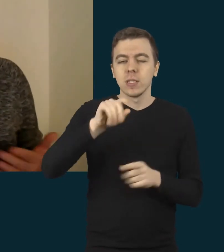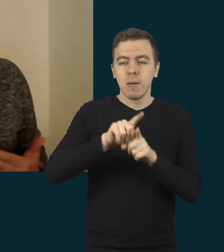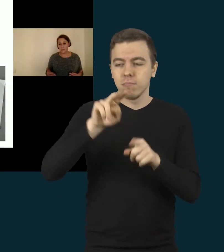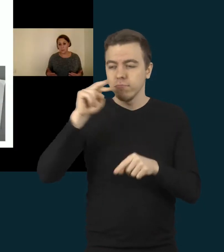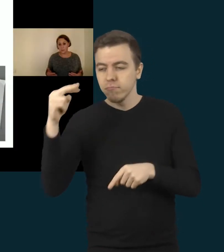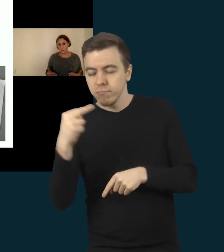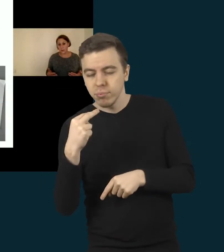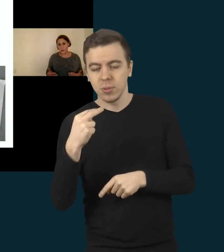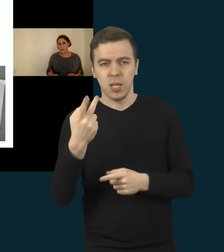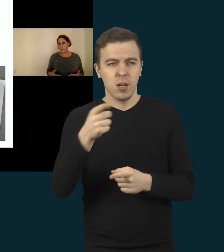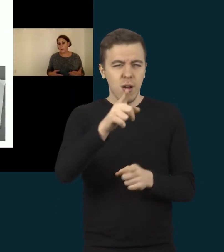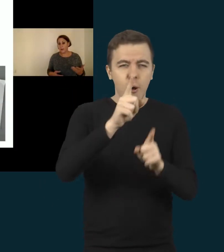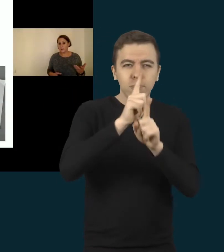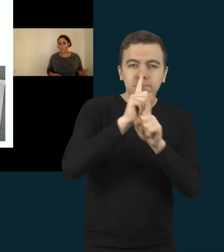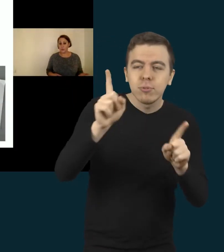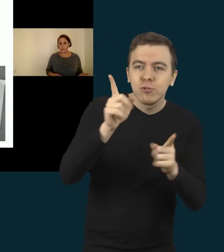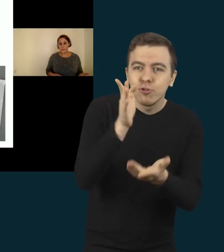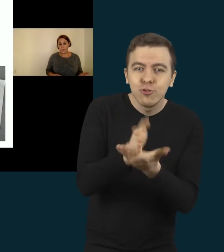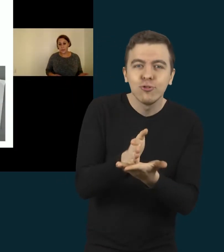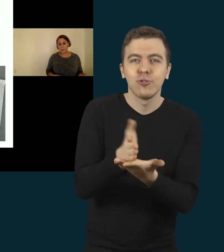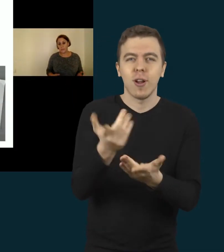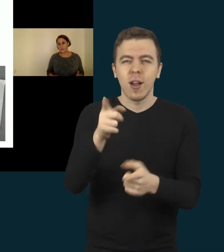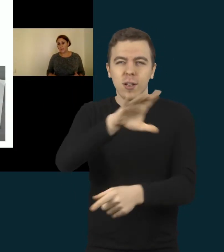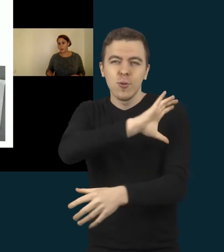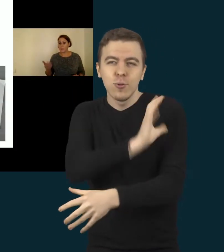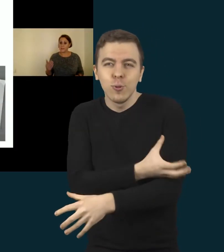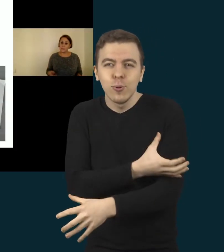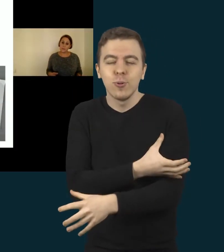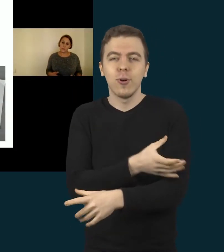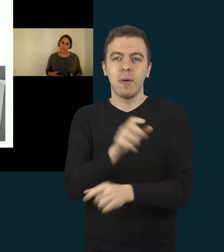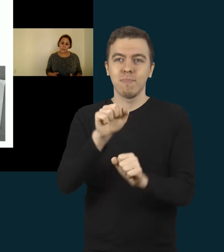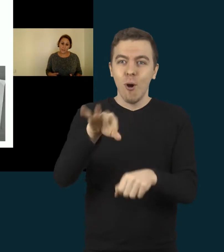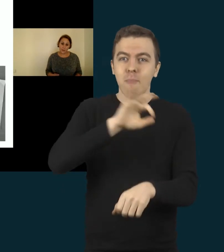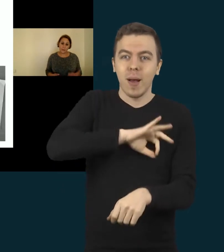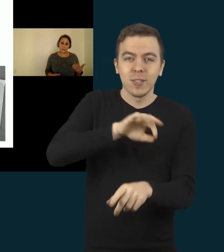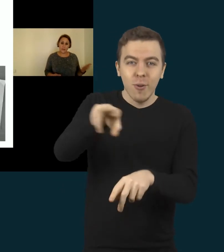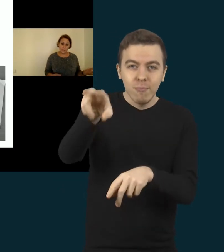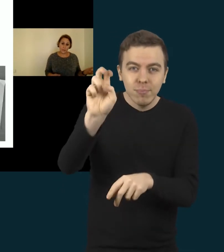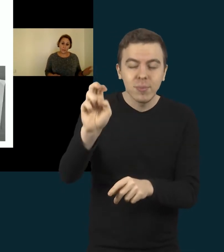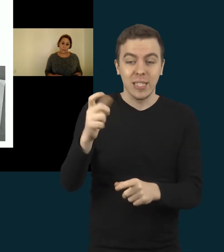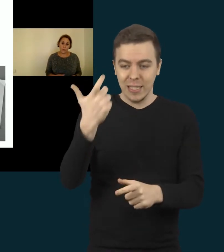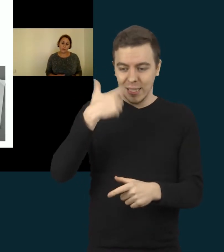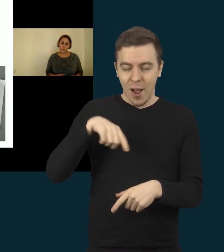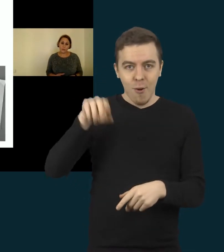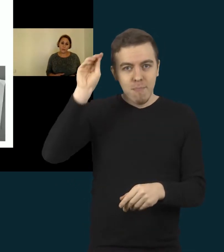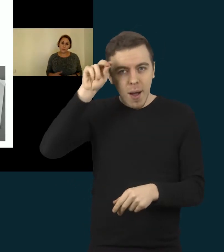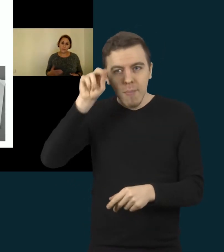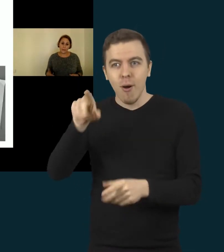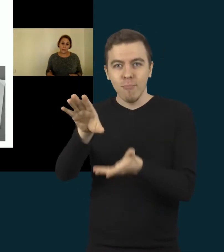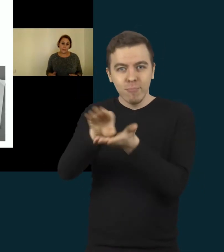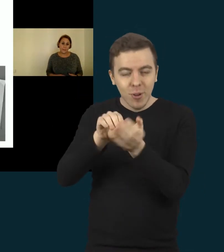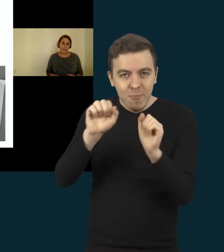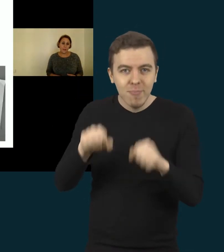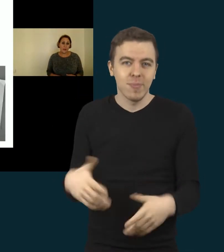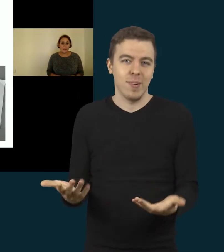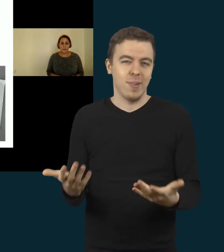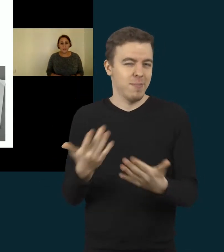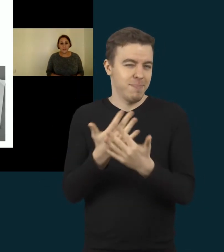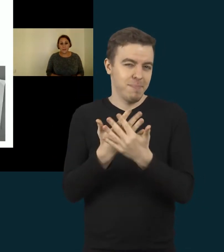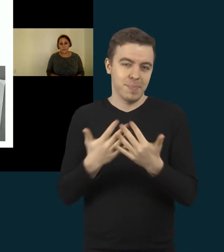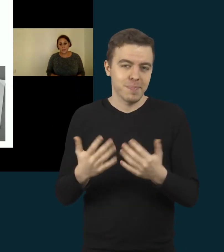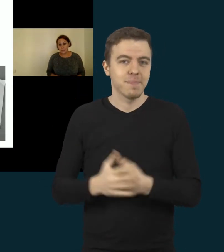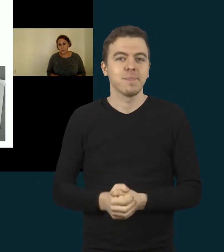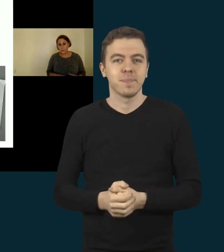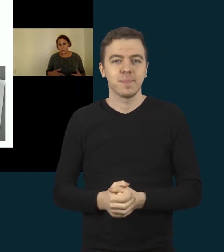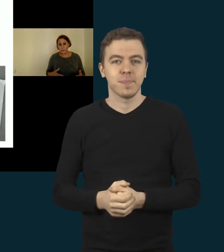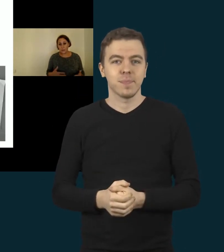išskirtinumą, pamatėm jo stiprybės, galėjom paskinti kažką savo ir tam kitam mokytojui duoti taip pat. Tai kas